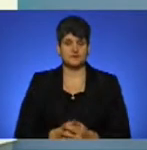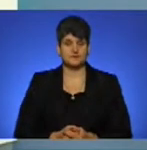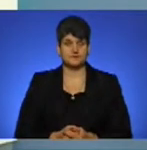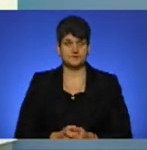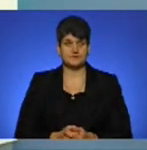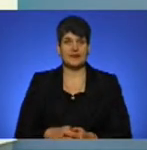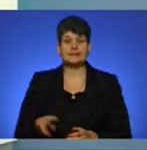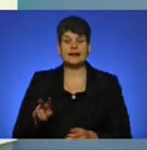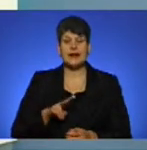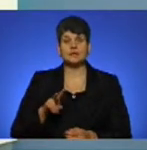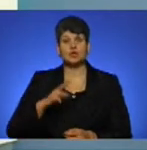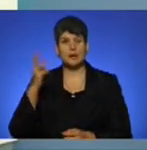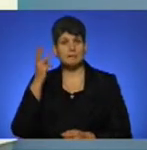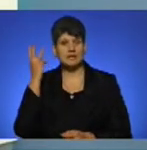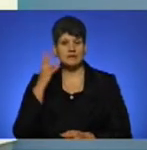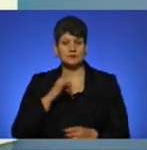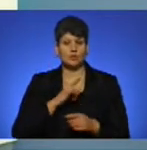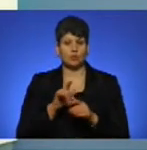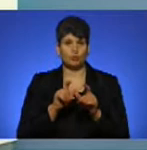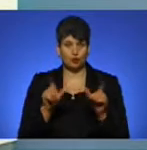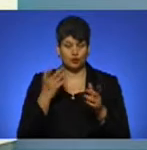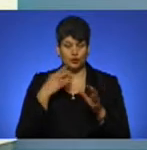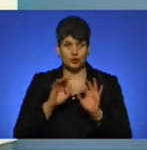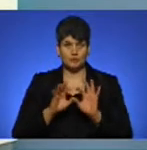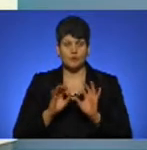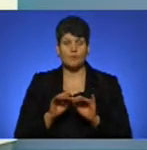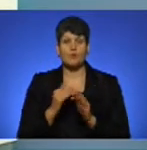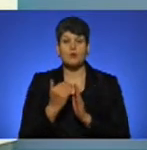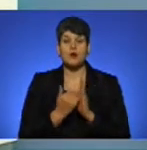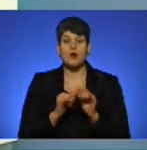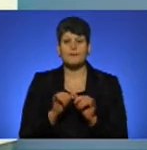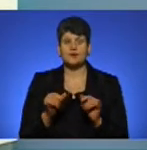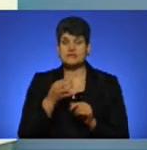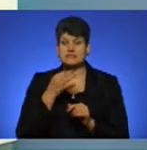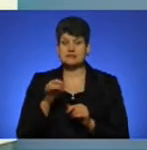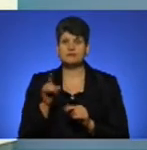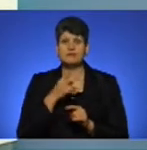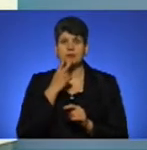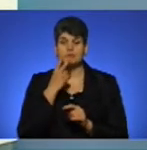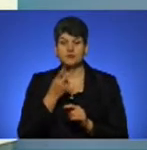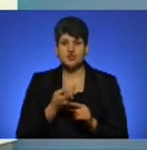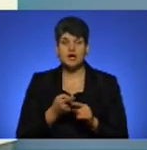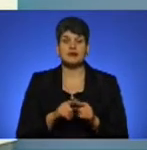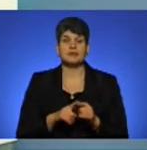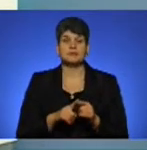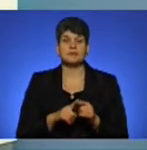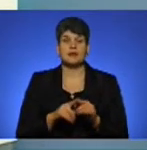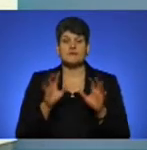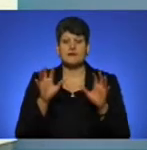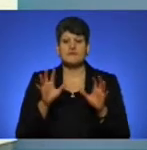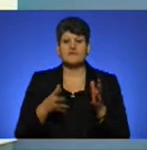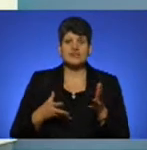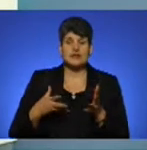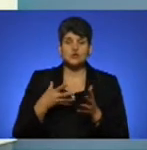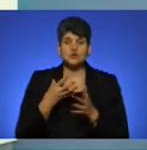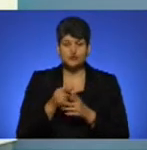Директор Хмельницького аеропорту, коли розповідав про програму розвитку, казав, що він передбачає, ця концепція їхня передбачає фінансування,